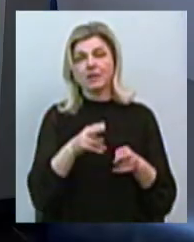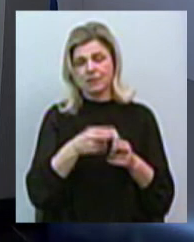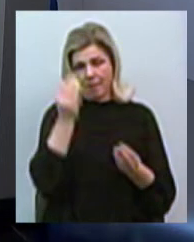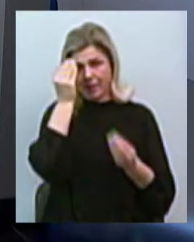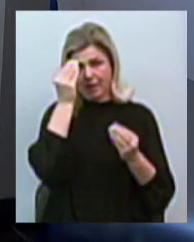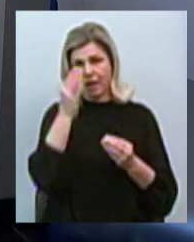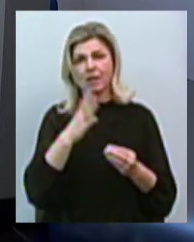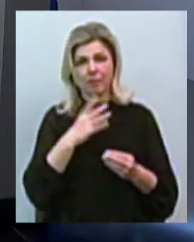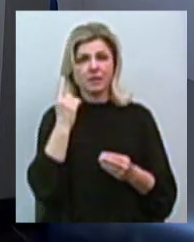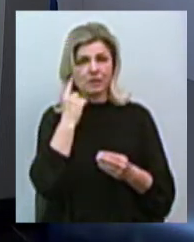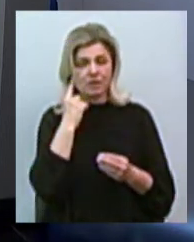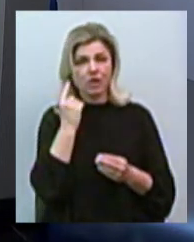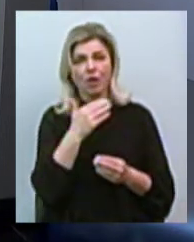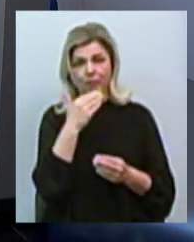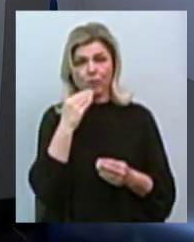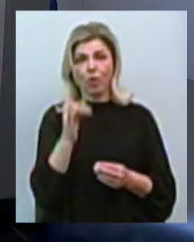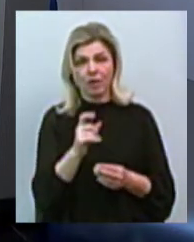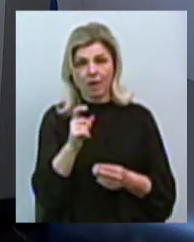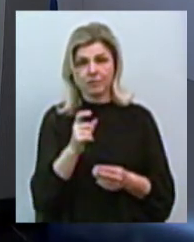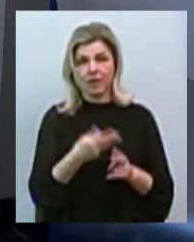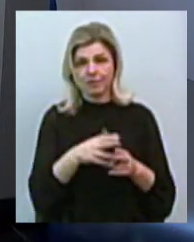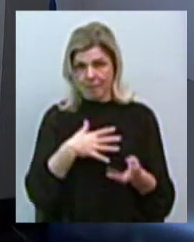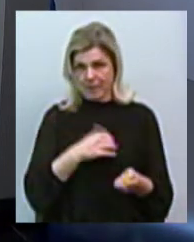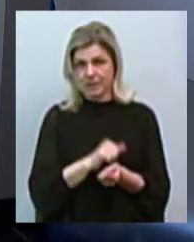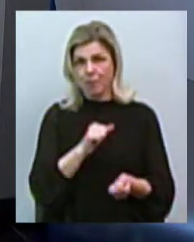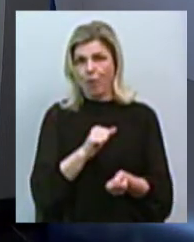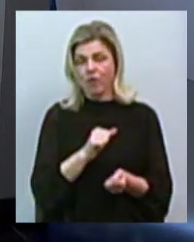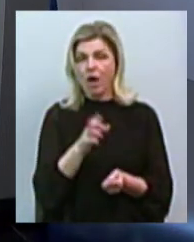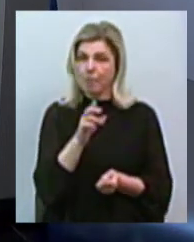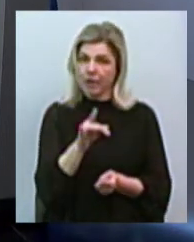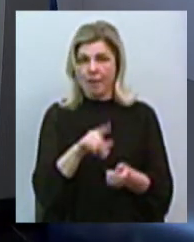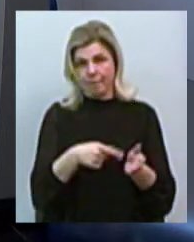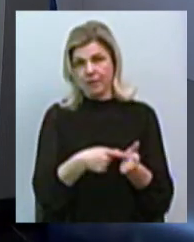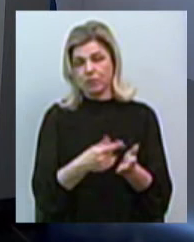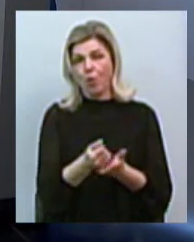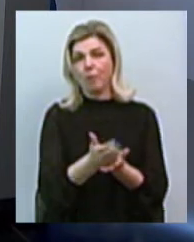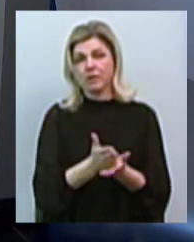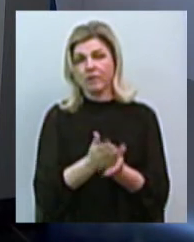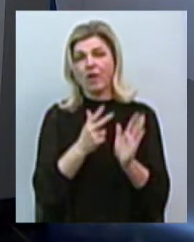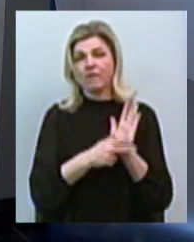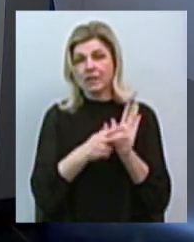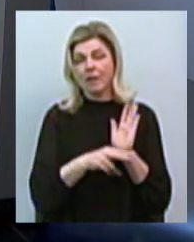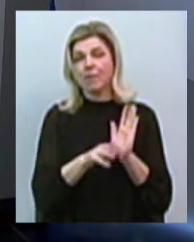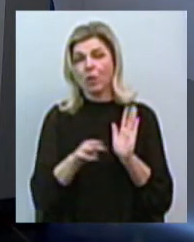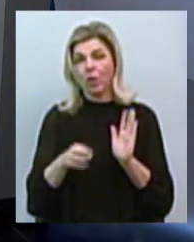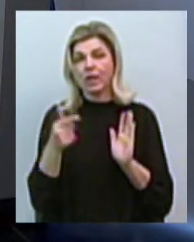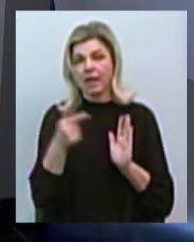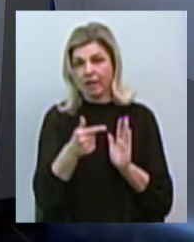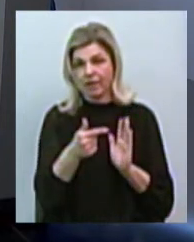неодноразово. Ну, і це принципово, і міста б забезпечило 80 мільйонів гривень